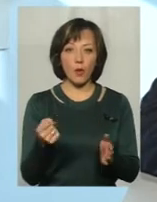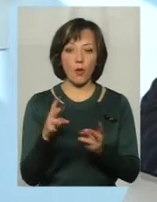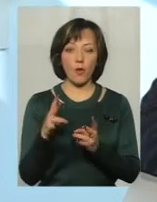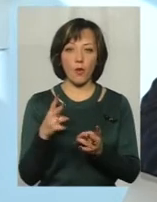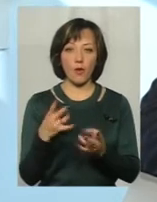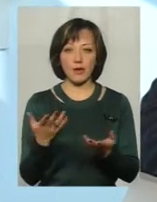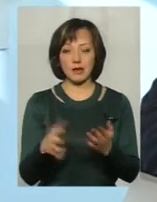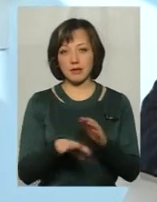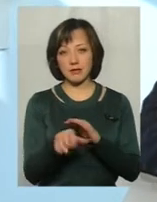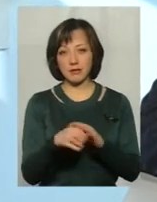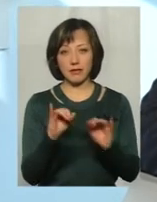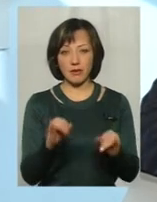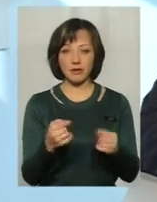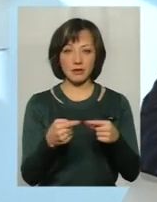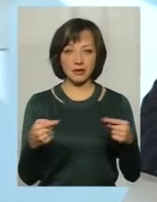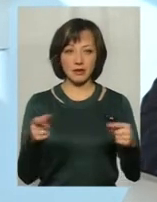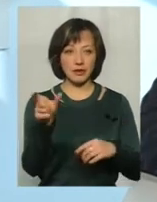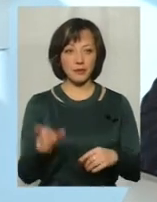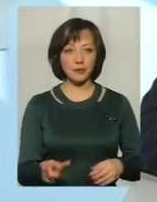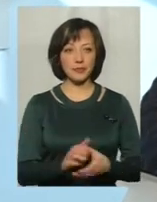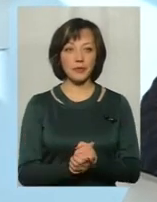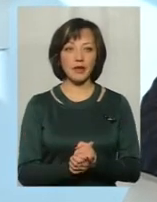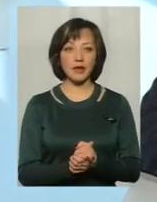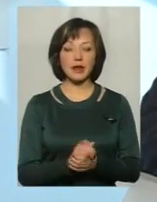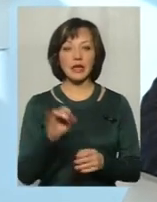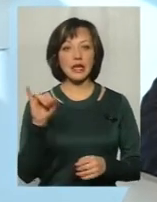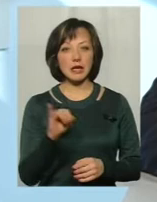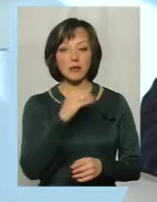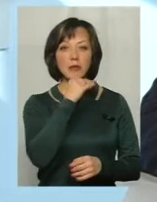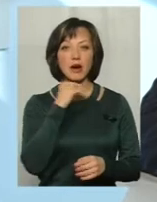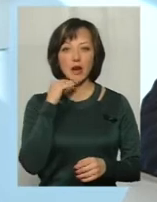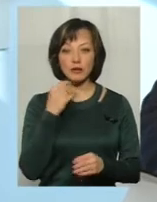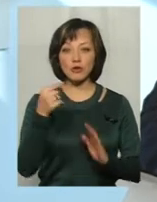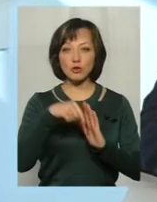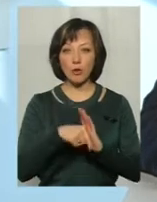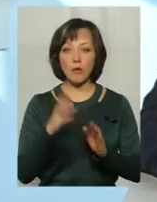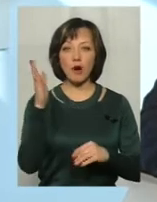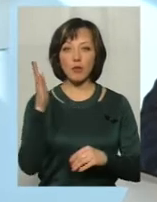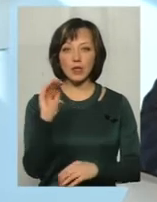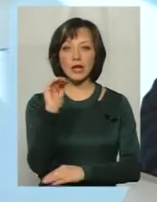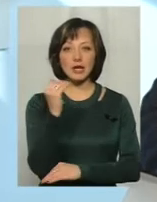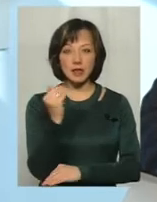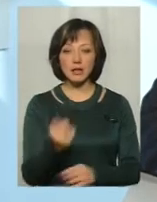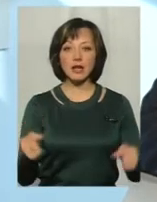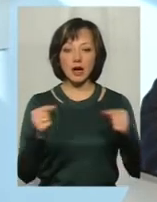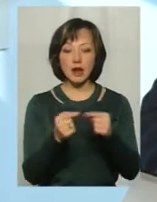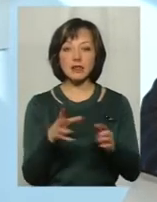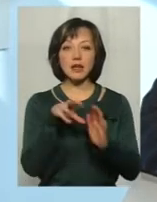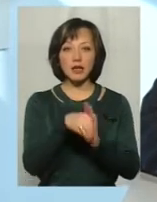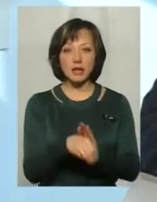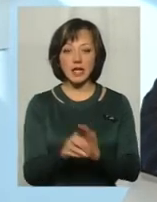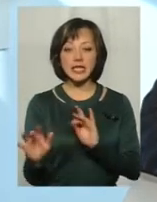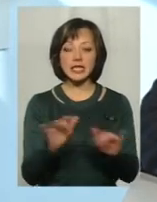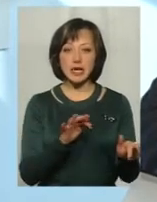ще якимось негативним, скажімо так, антигероєм. І багато в чому майбутнє дитини якраз і закладається